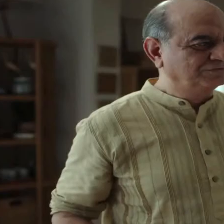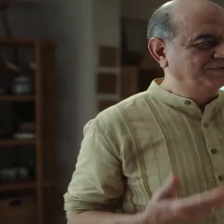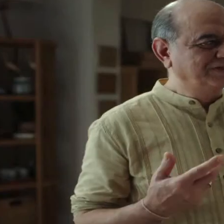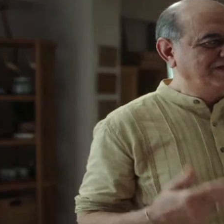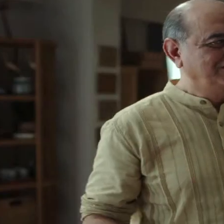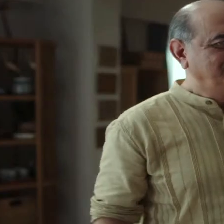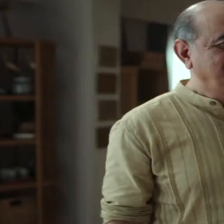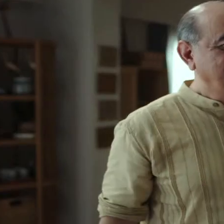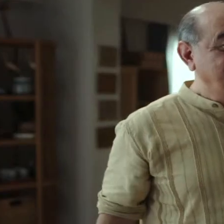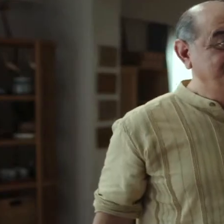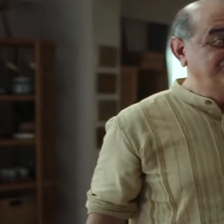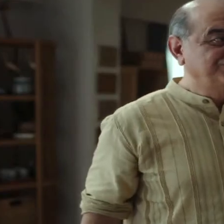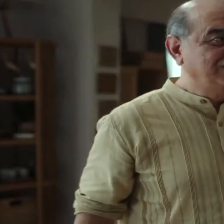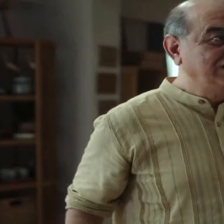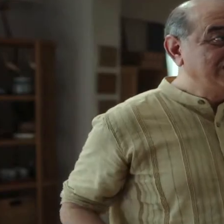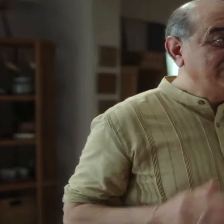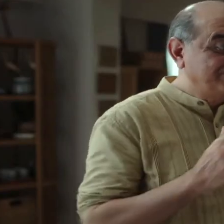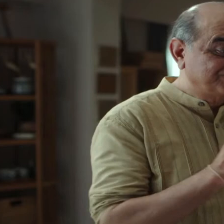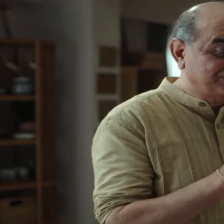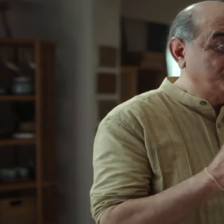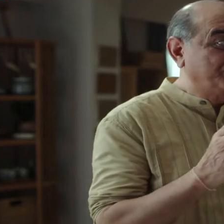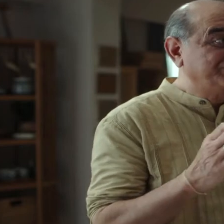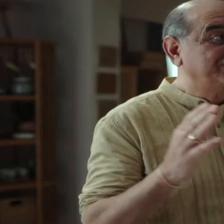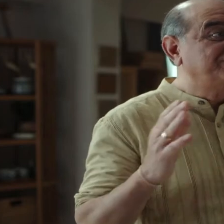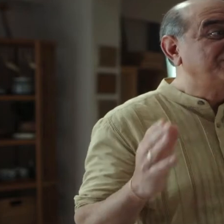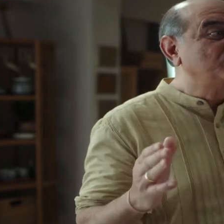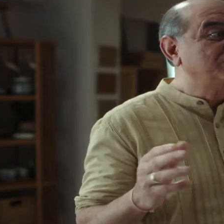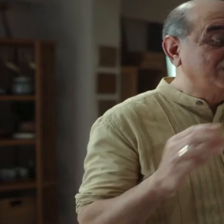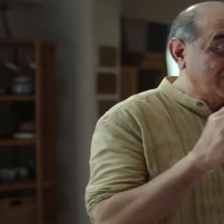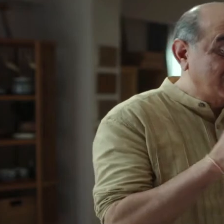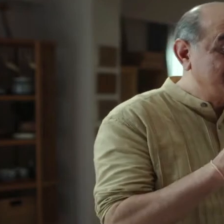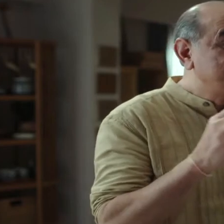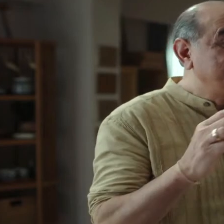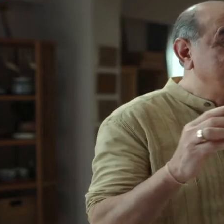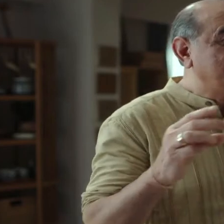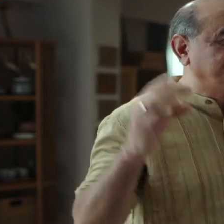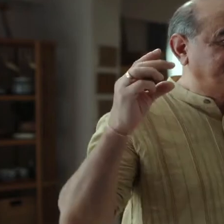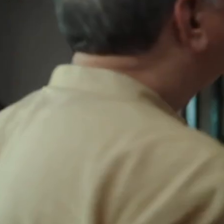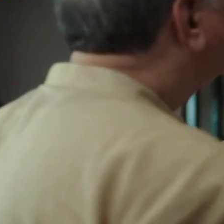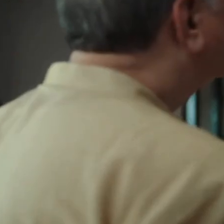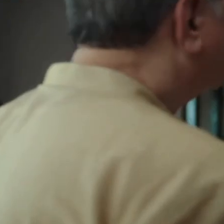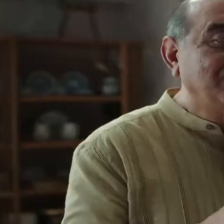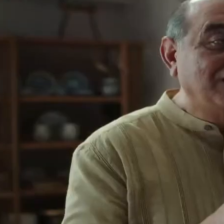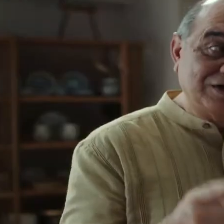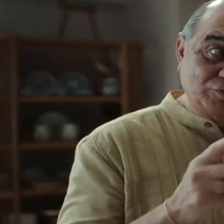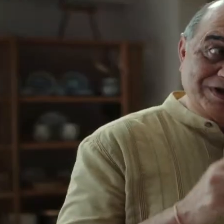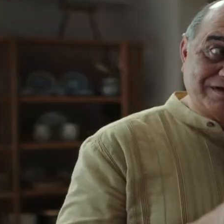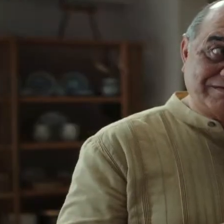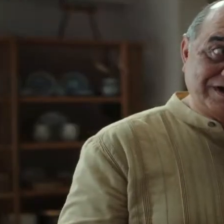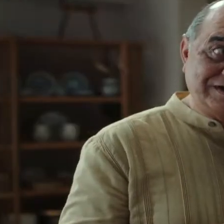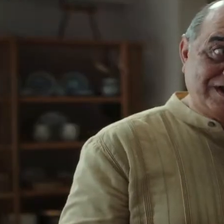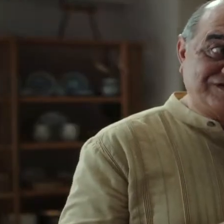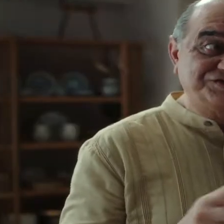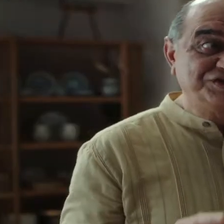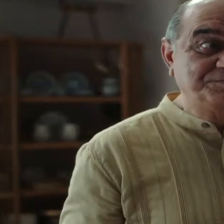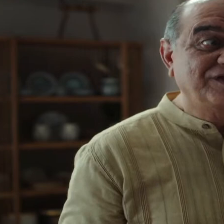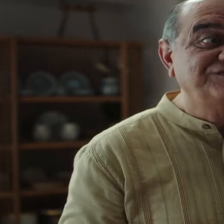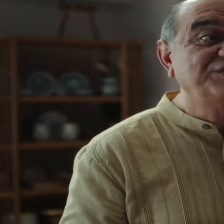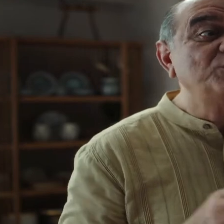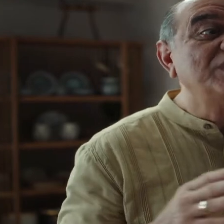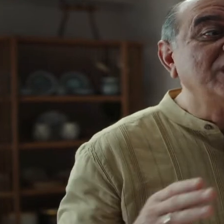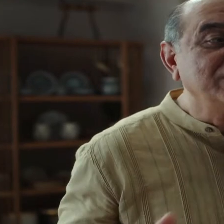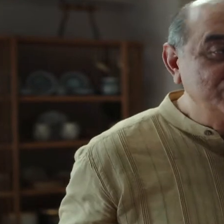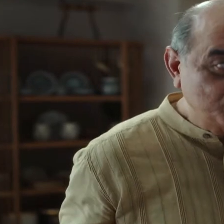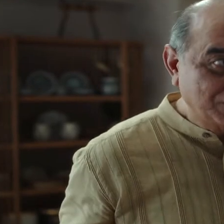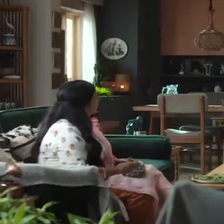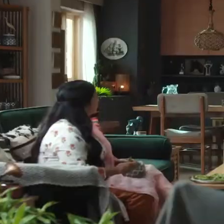मैं पता है इन्वेस्टर्स के लिए एक इन्वेस्टर प्रोटेक्शन फंड होता है IPF लेकिन अगर तुम्हारा ट्रेड एक्सचेंज पर